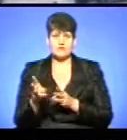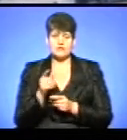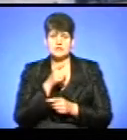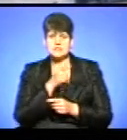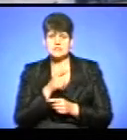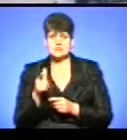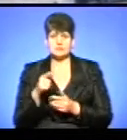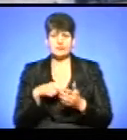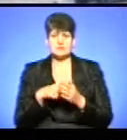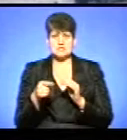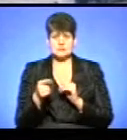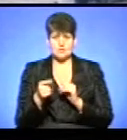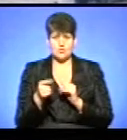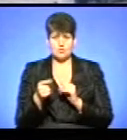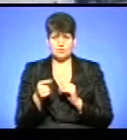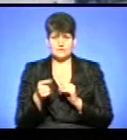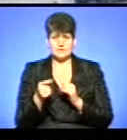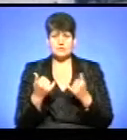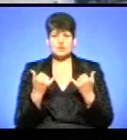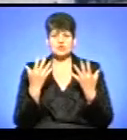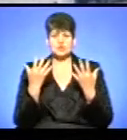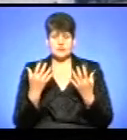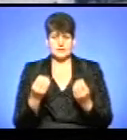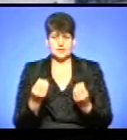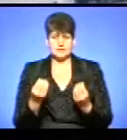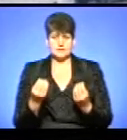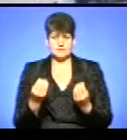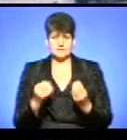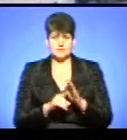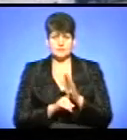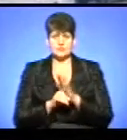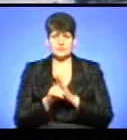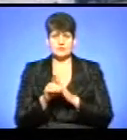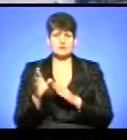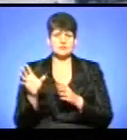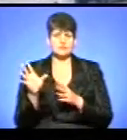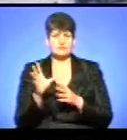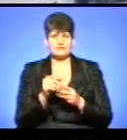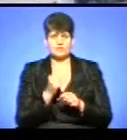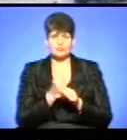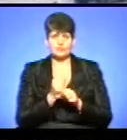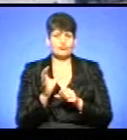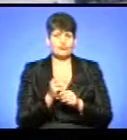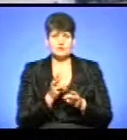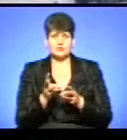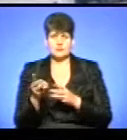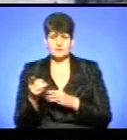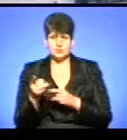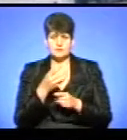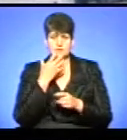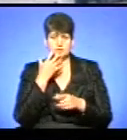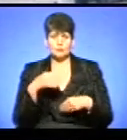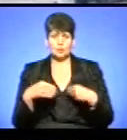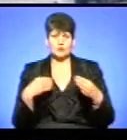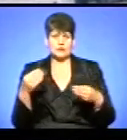в місті Тернополі. На сьогодні запущені всі котельні в Тернополі. Теплоносій подається